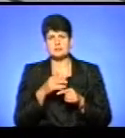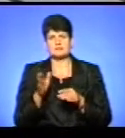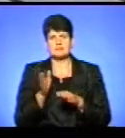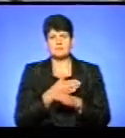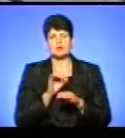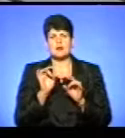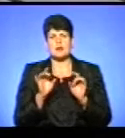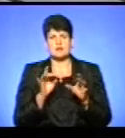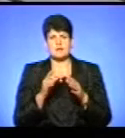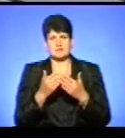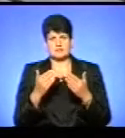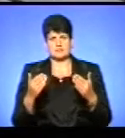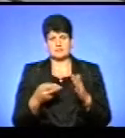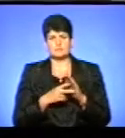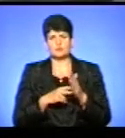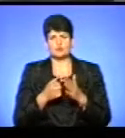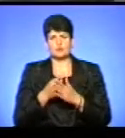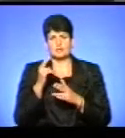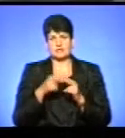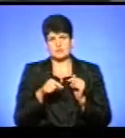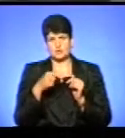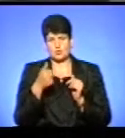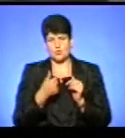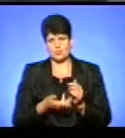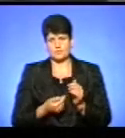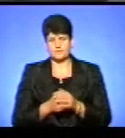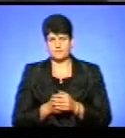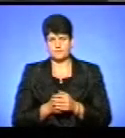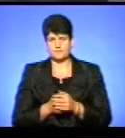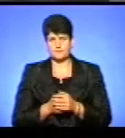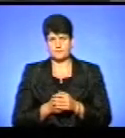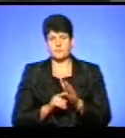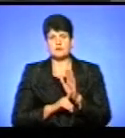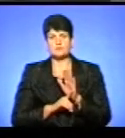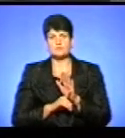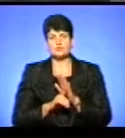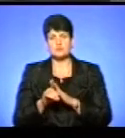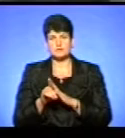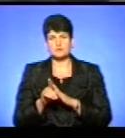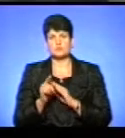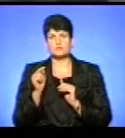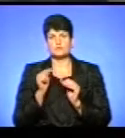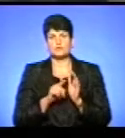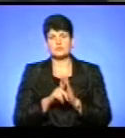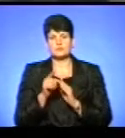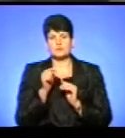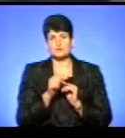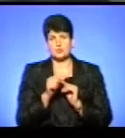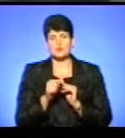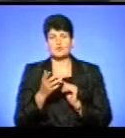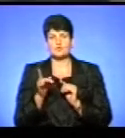скільки заплановано до кінця потошного року? Ти ви, Ігор, не певно, що я хай скажу. Давайте, може, спочатку почнемо, це все відбувається, для того, щоб ви